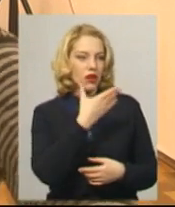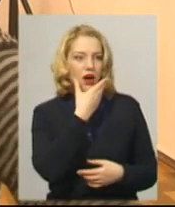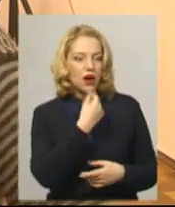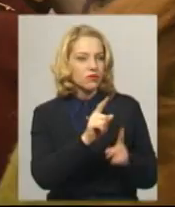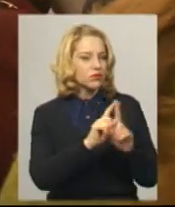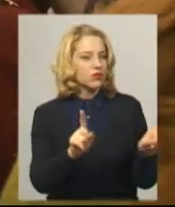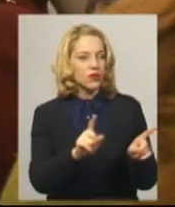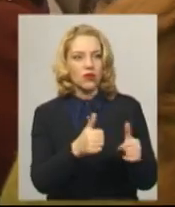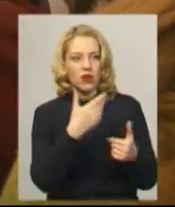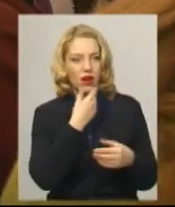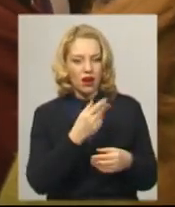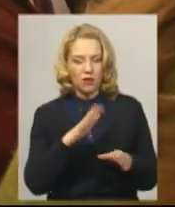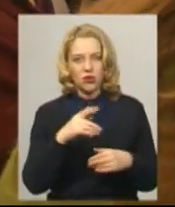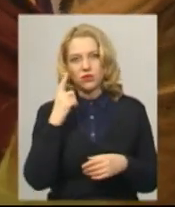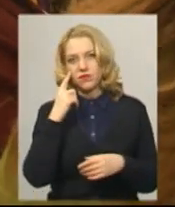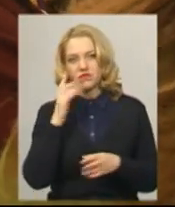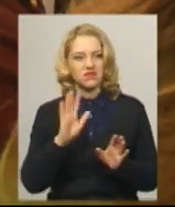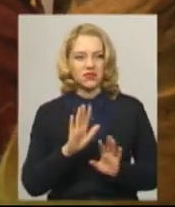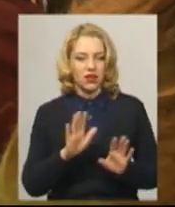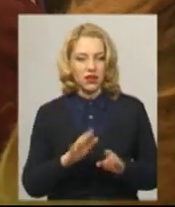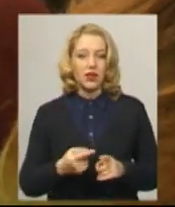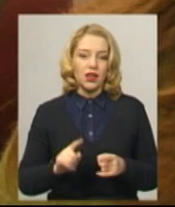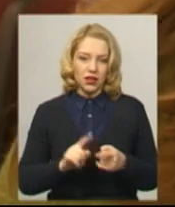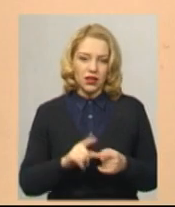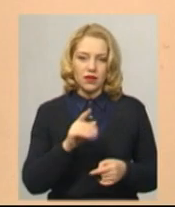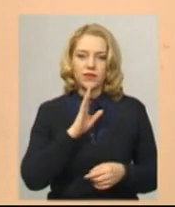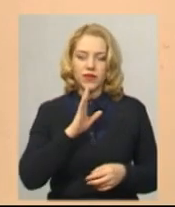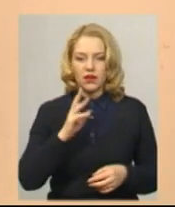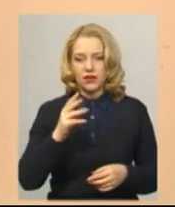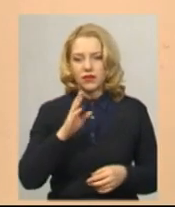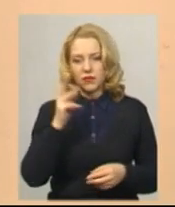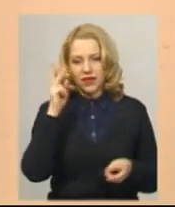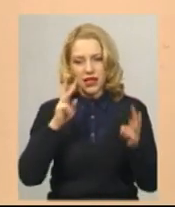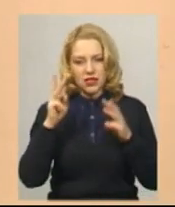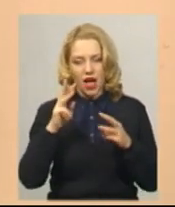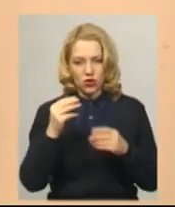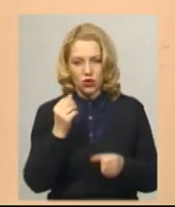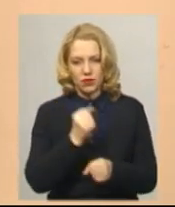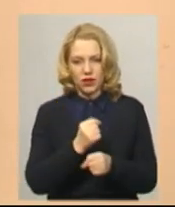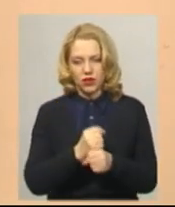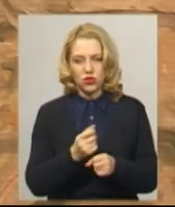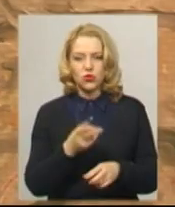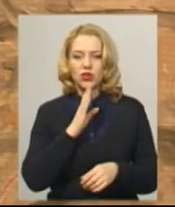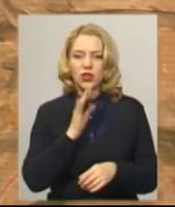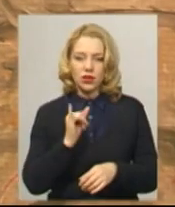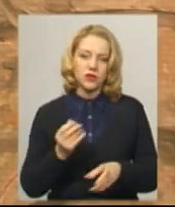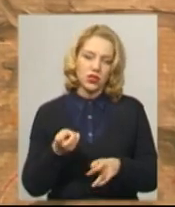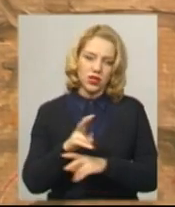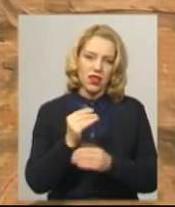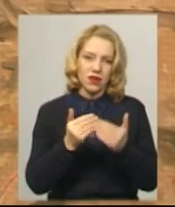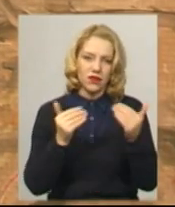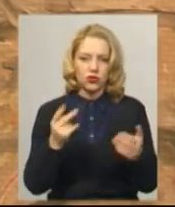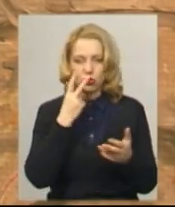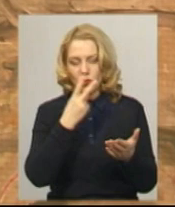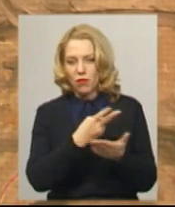дістану, не годиться. Відвідувачка виставки Аліна Пелопчук працює дизайнером. І сама малюєю картини. Пішла на виставку, аби на власні очі бачити твори і